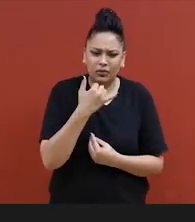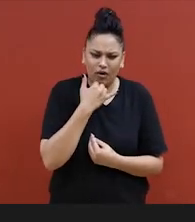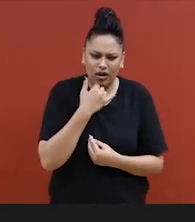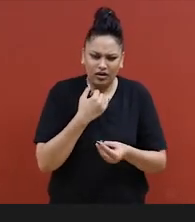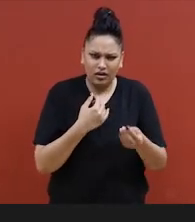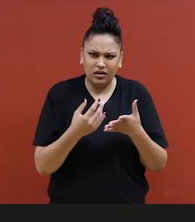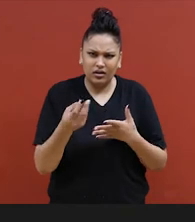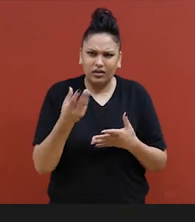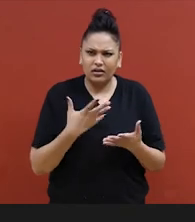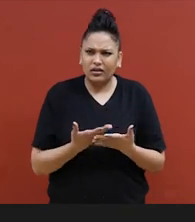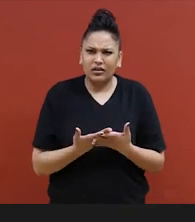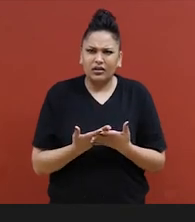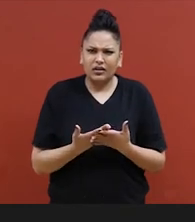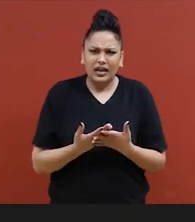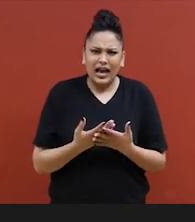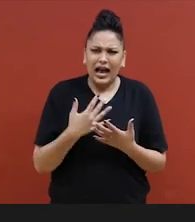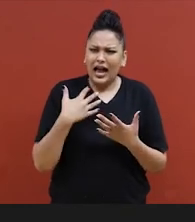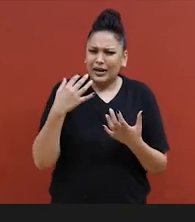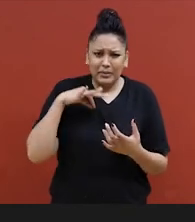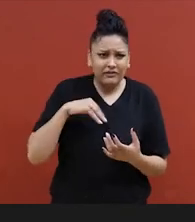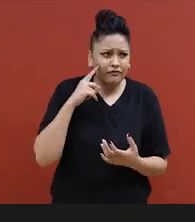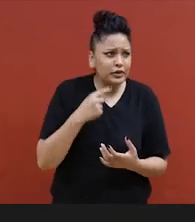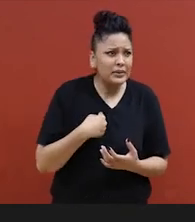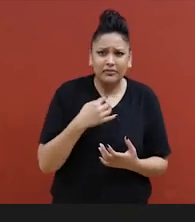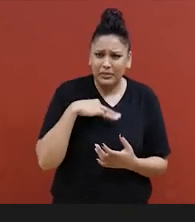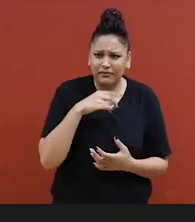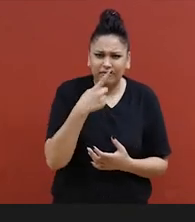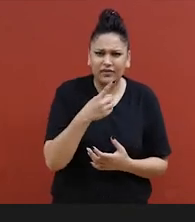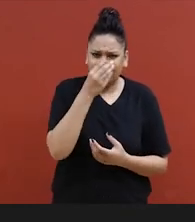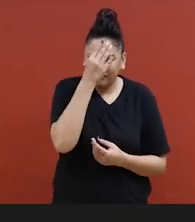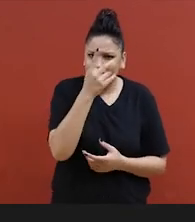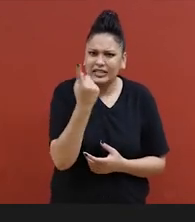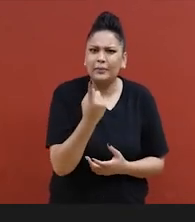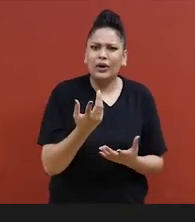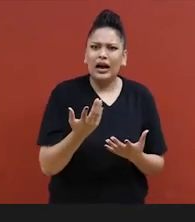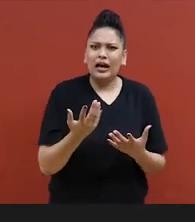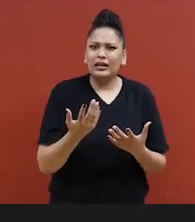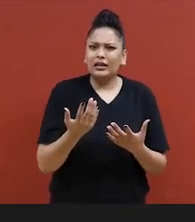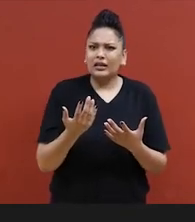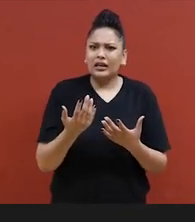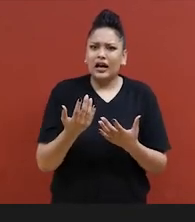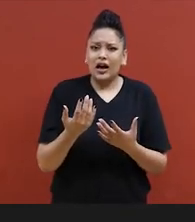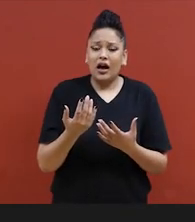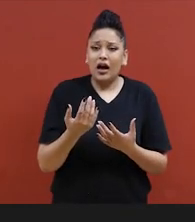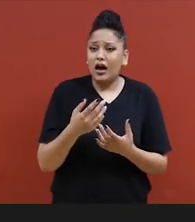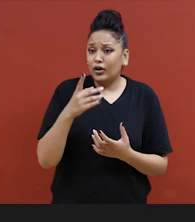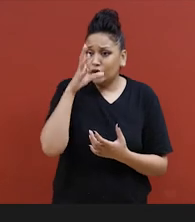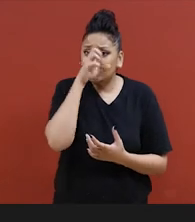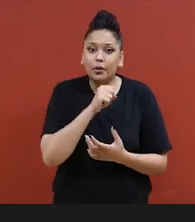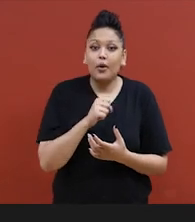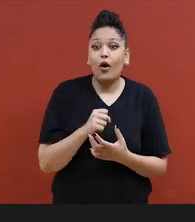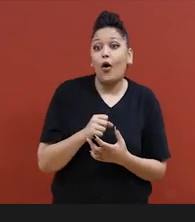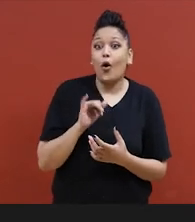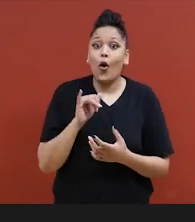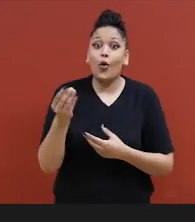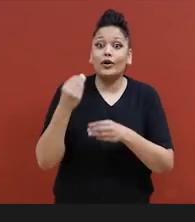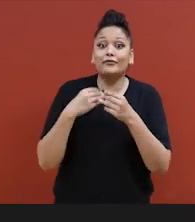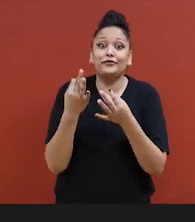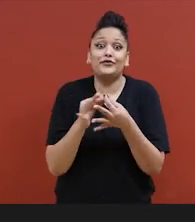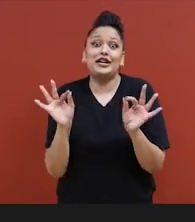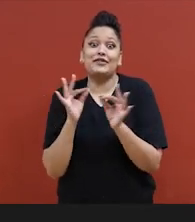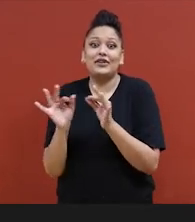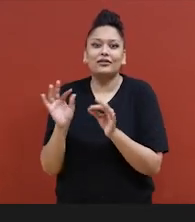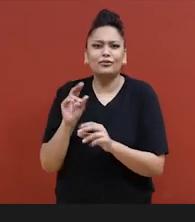pour toi, mais pas pour moi, je vais dire quelque chose parce que, oui, tu peux penser que je l'obtiens gratuitement, mais le fait est que je dois l